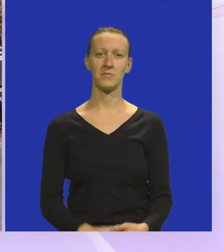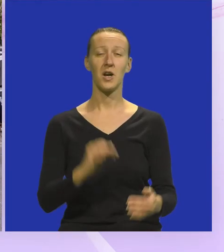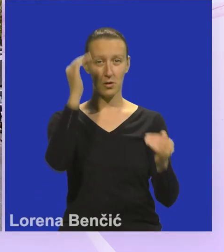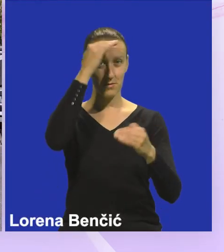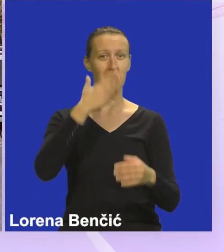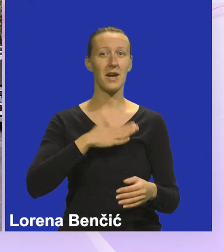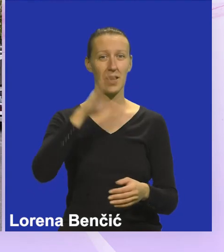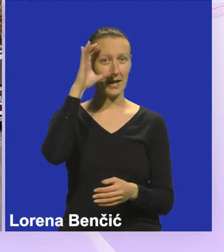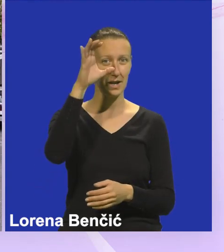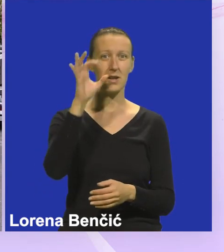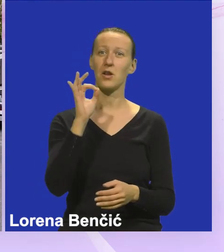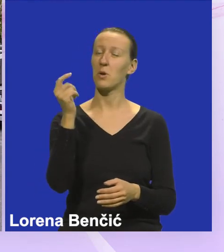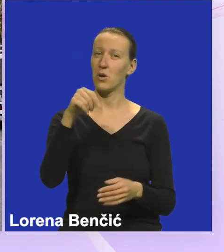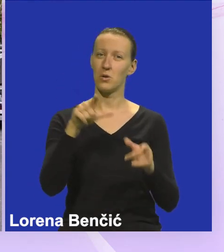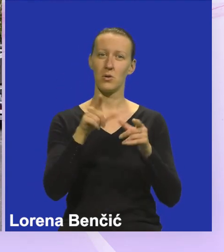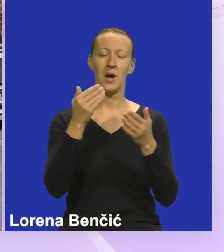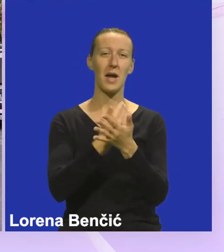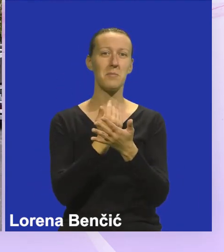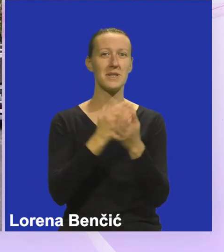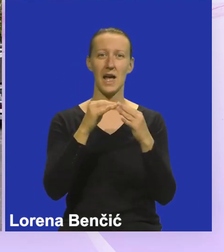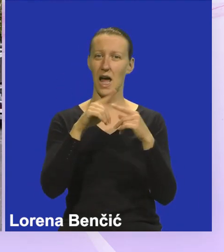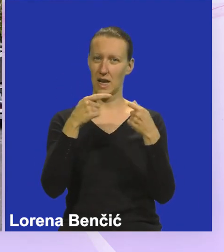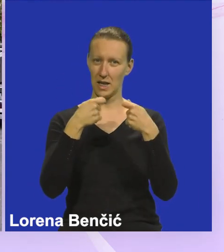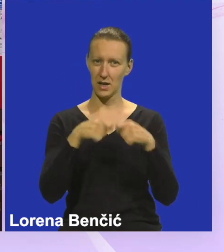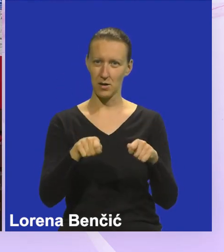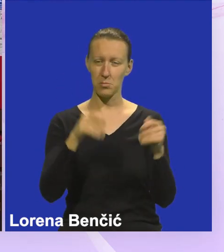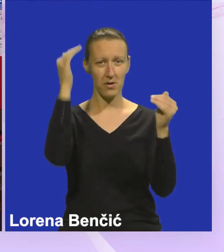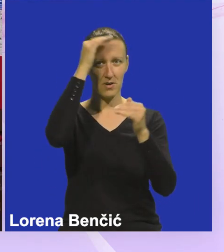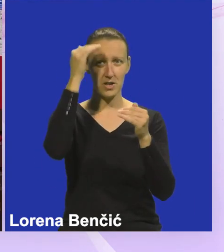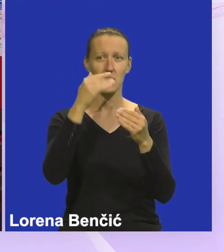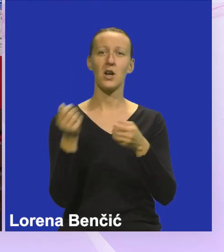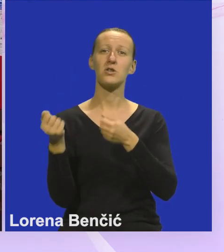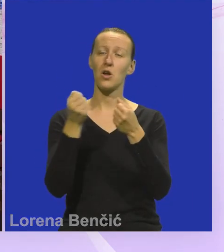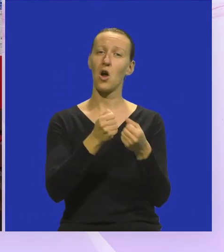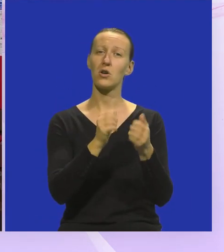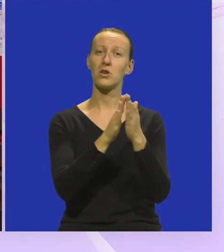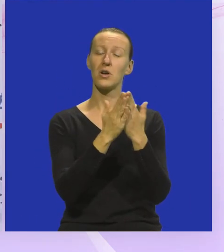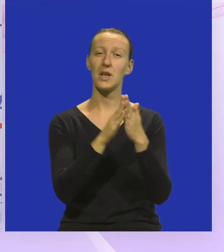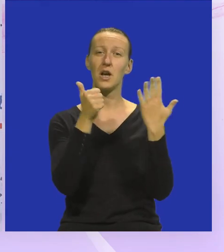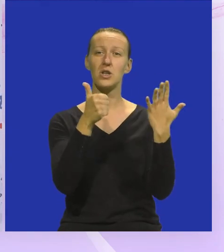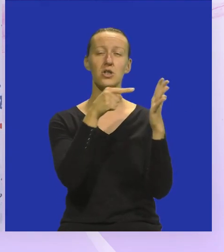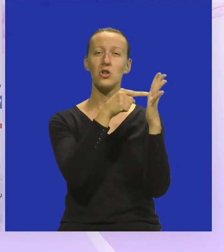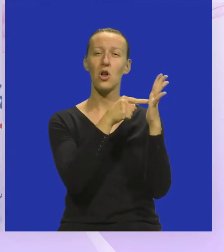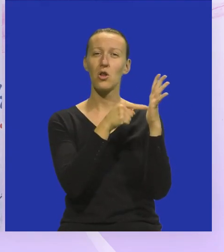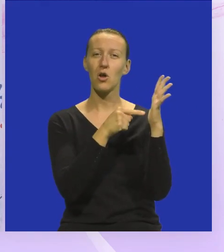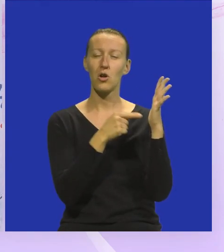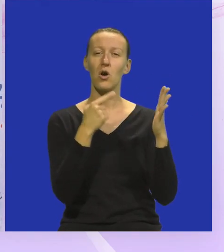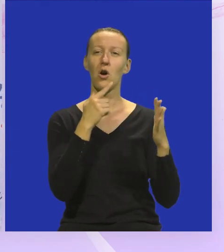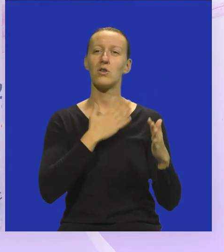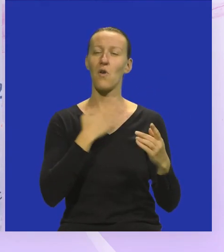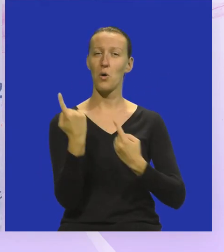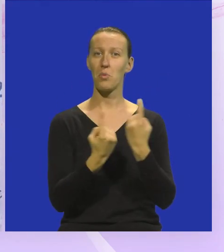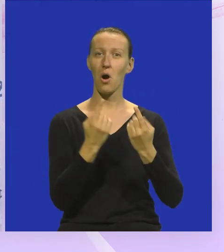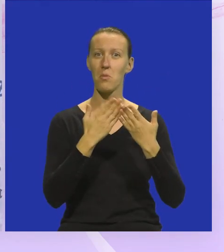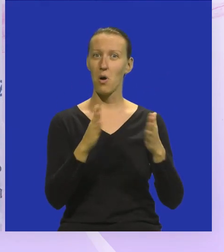Dobro vam večer dragi gledatelji i dobrodošli u emisiju Art Club. Večeras danosimo slikovnicu 6 točkica koja je svoju